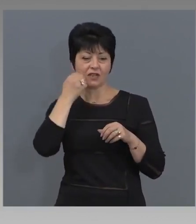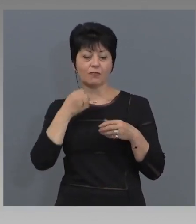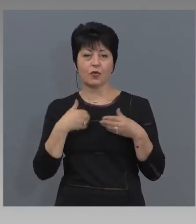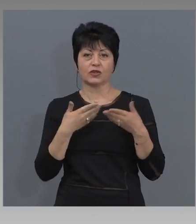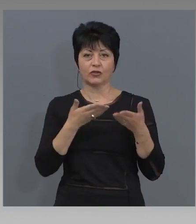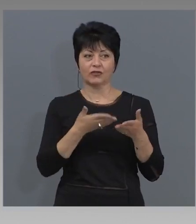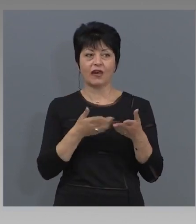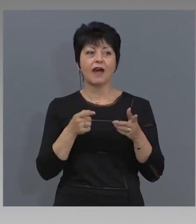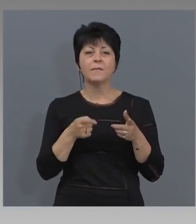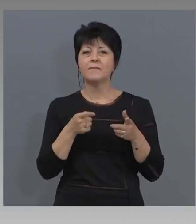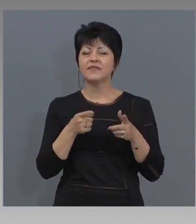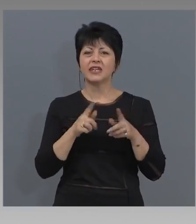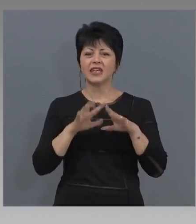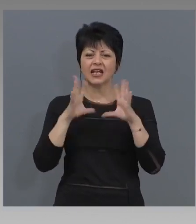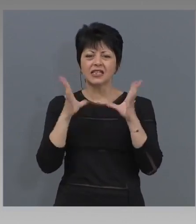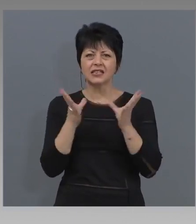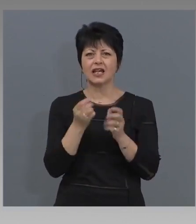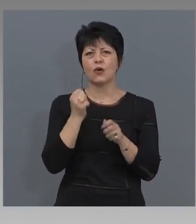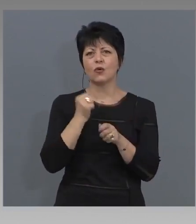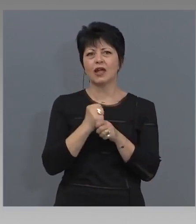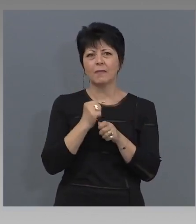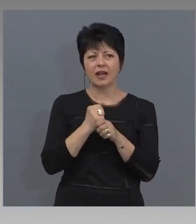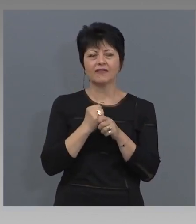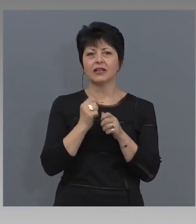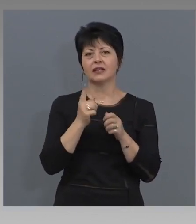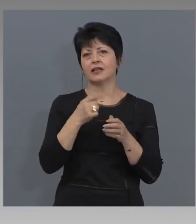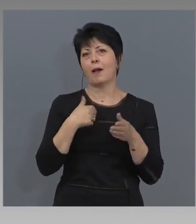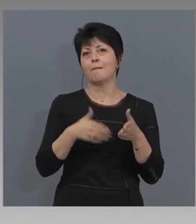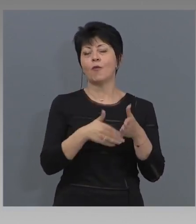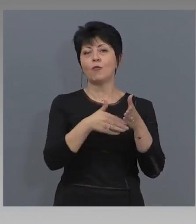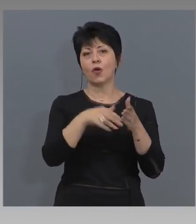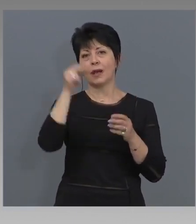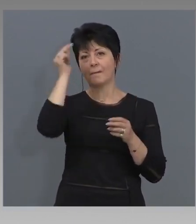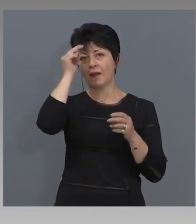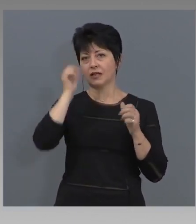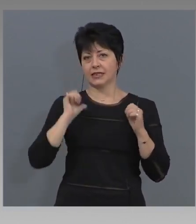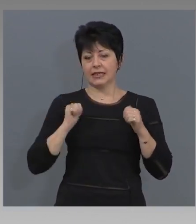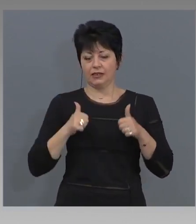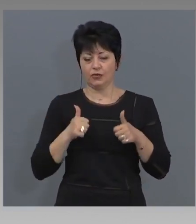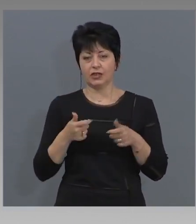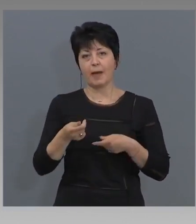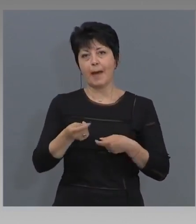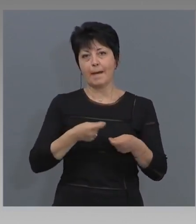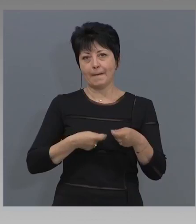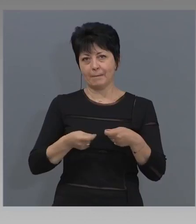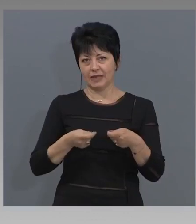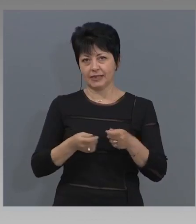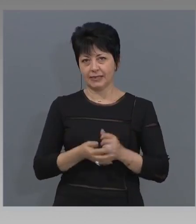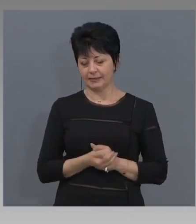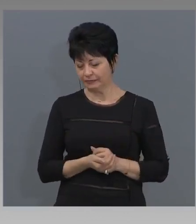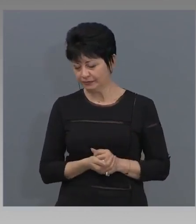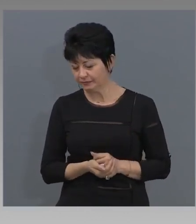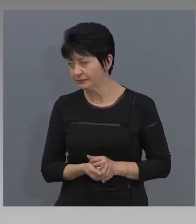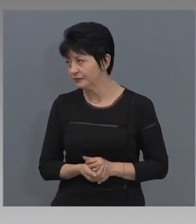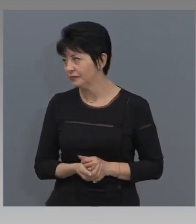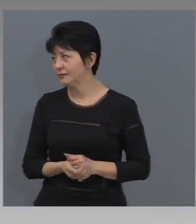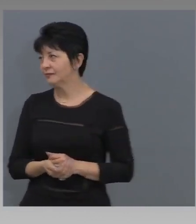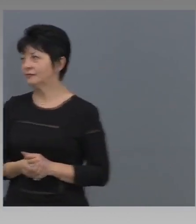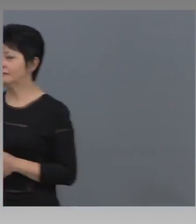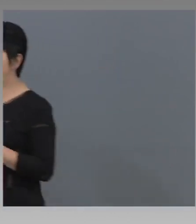изцяло направена за това да подпомогне българския туризъм, както бизнесът, така и потребителите. Благодаря.